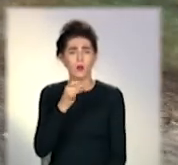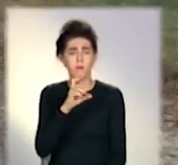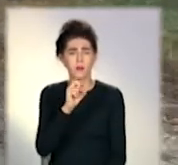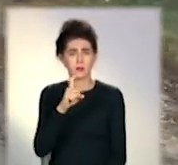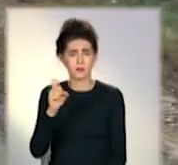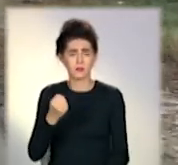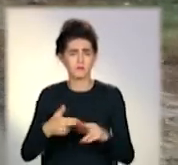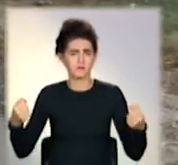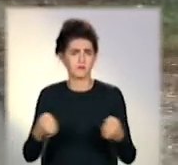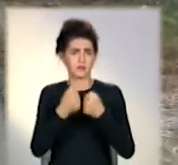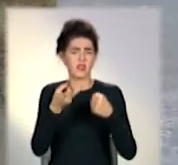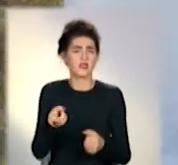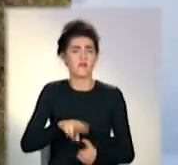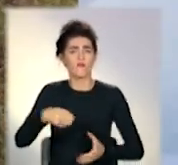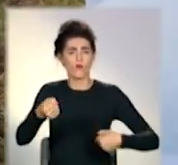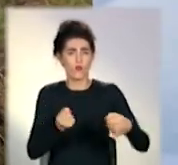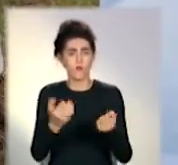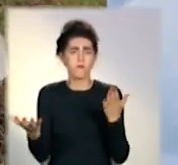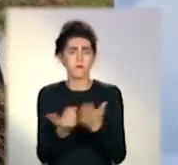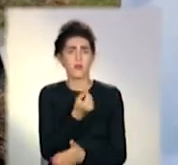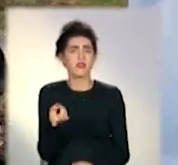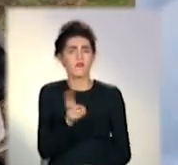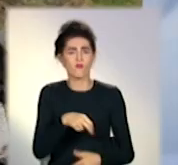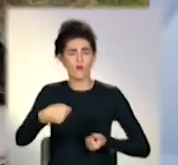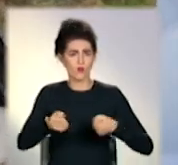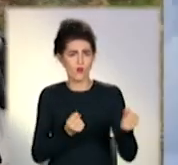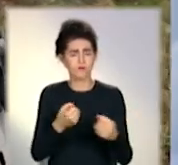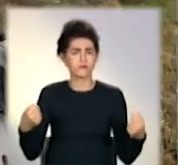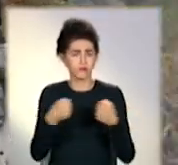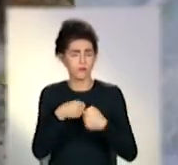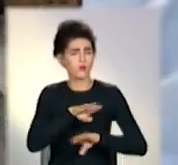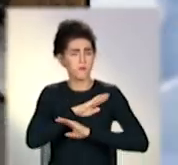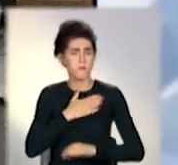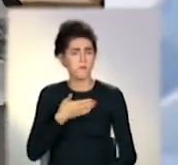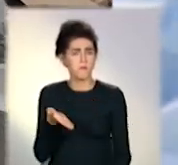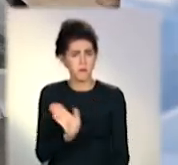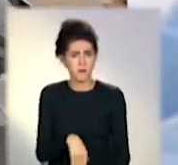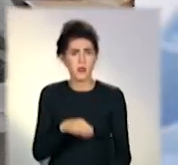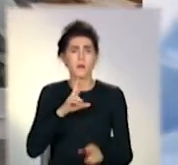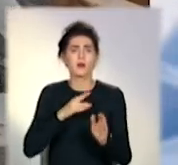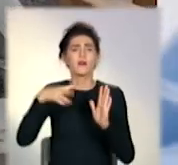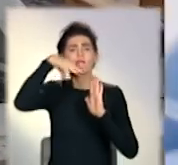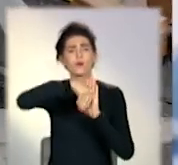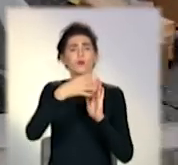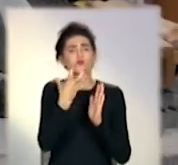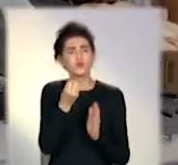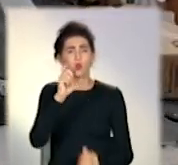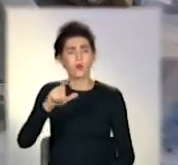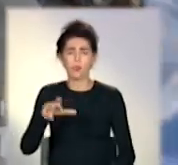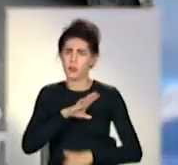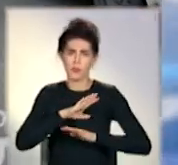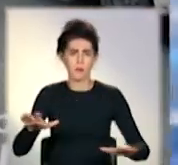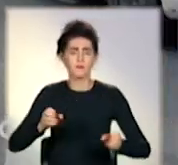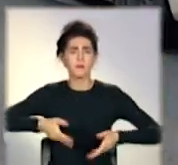зіткнулися дві автівки. Унаслідок обидва водії загинули на місці. Пасажирів в машинах не було. На трасі